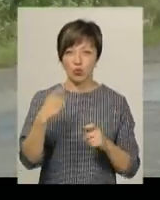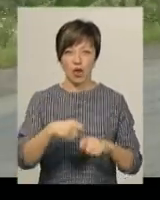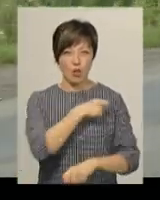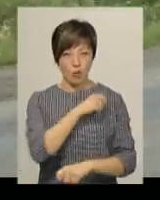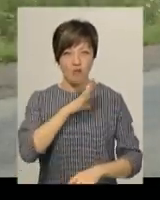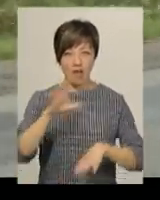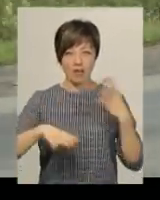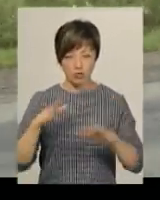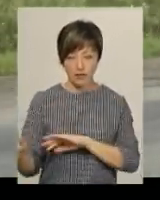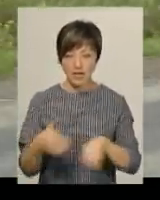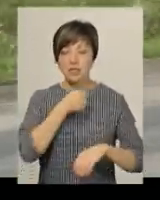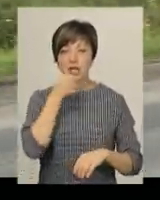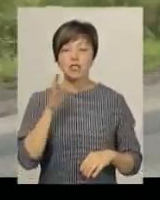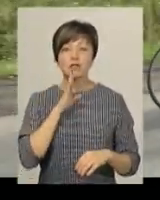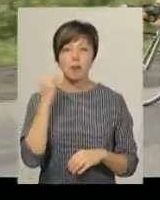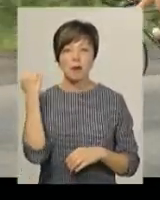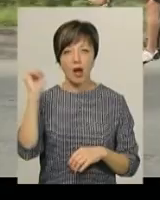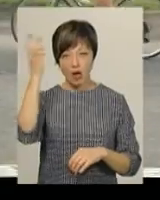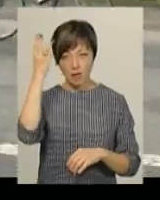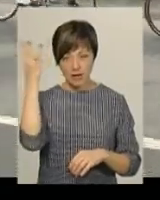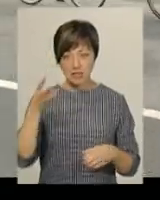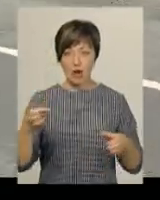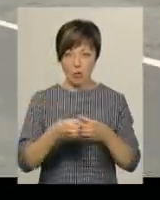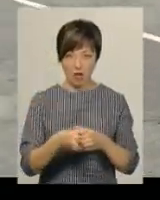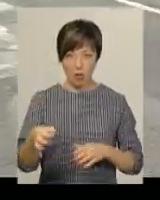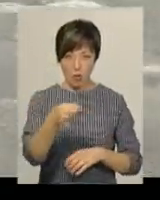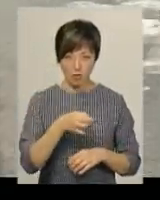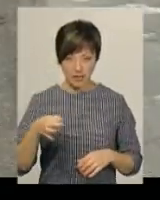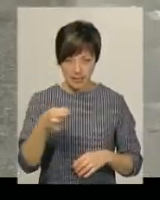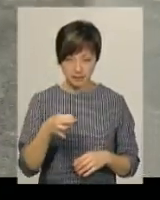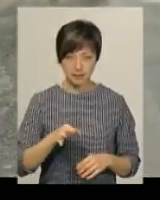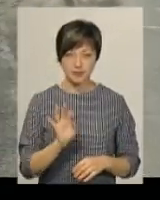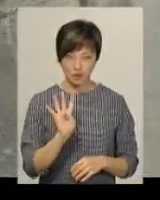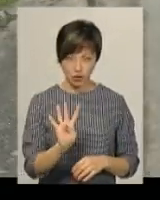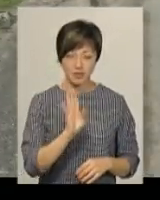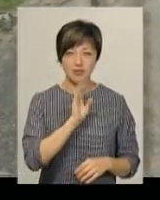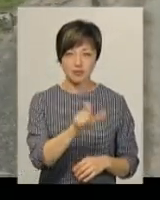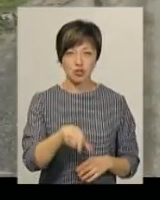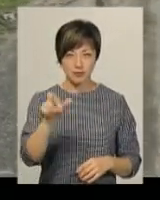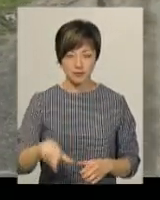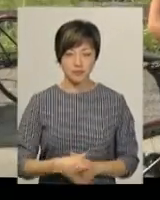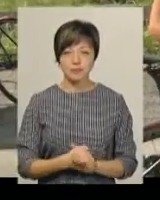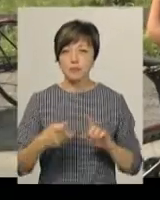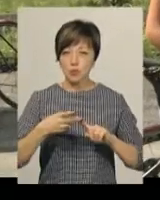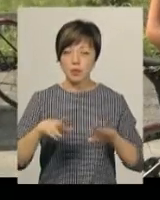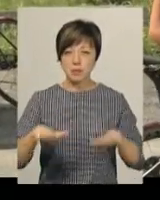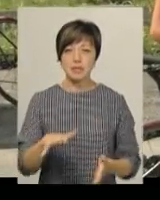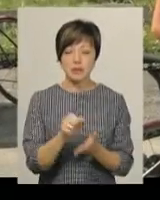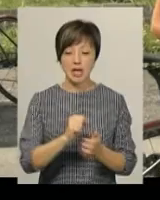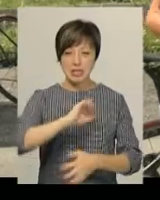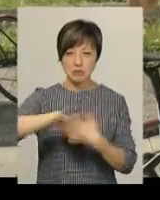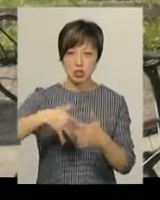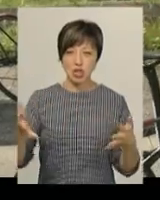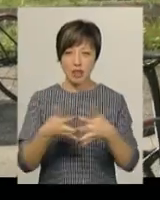Серед старших дівчат перемогла команда Хмельницької області. Наталія Свистонова, Анастасія Плосідим, Юлія Каленюк, Дарина Нагуляк. Друге місце посіла змішана